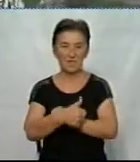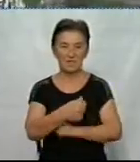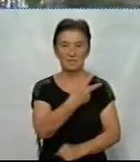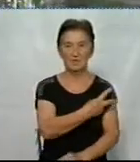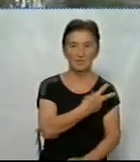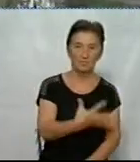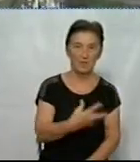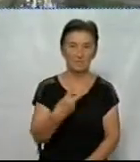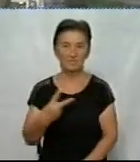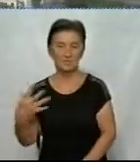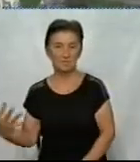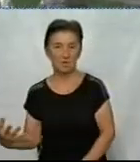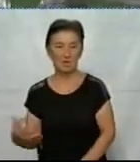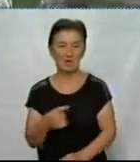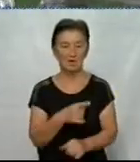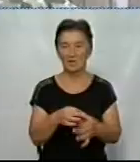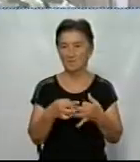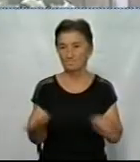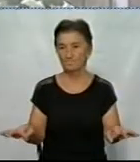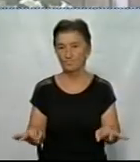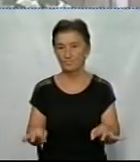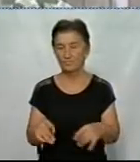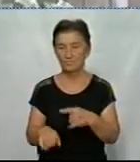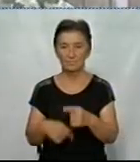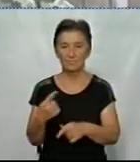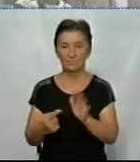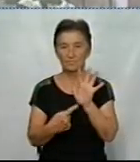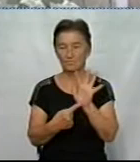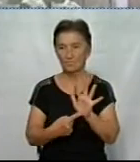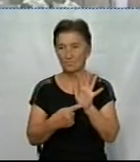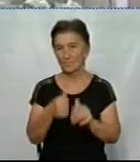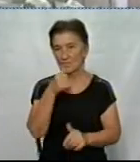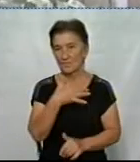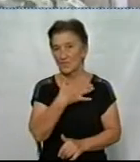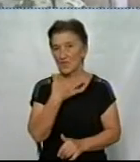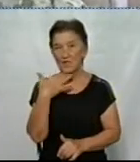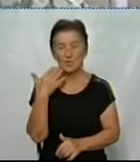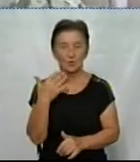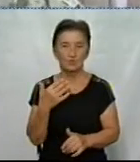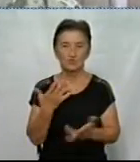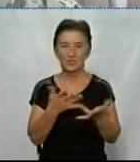Із військової служби чоловік звільнився за півроку. Більше не хотілося просто травмувати своїх рідних.